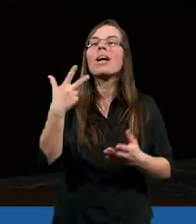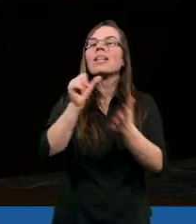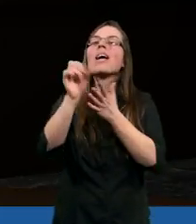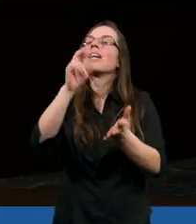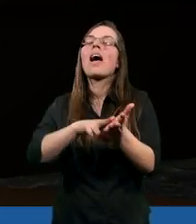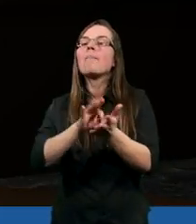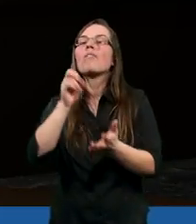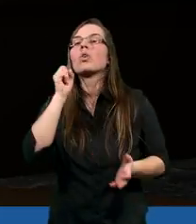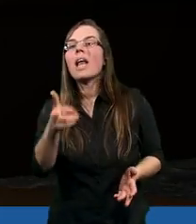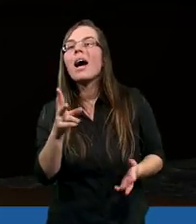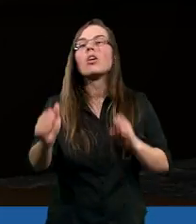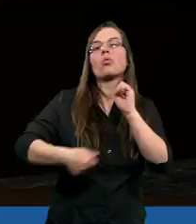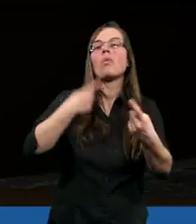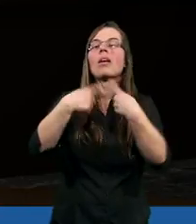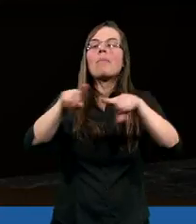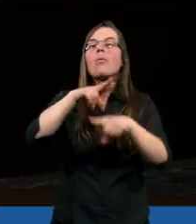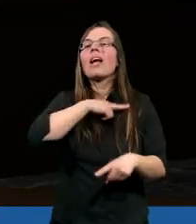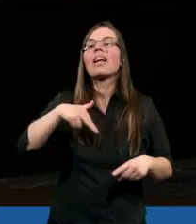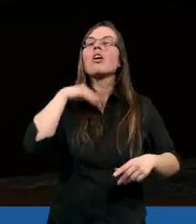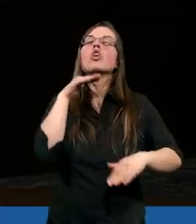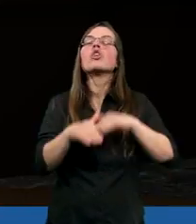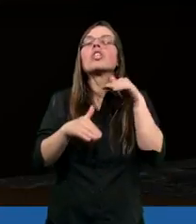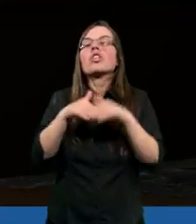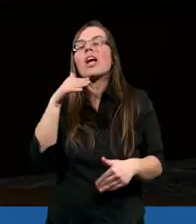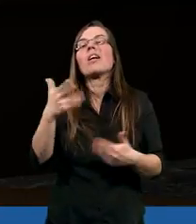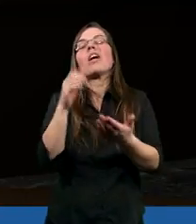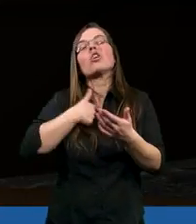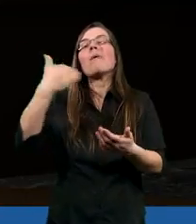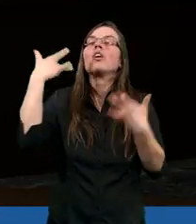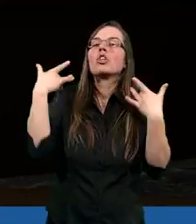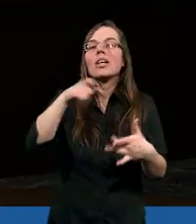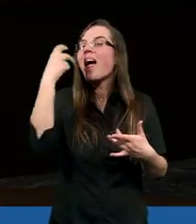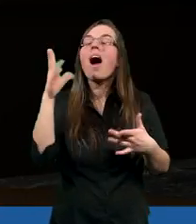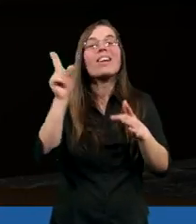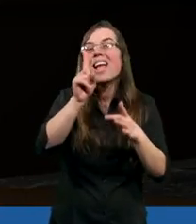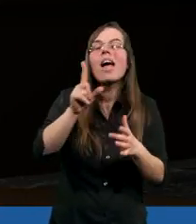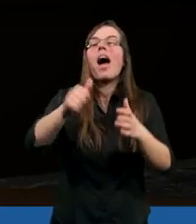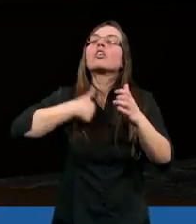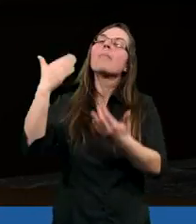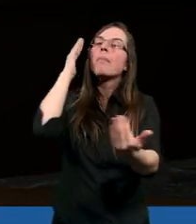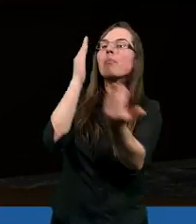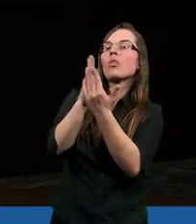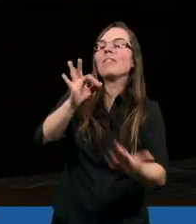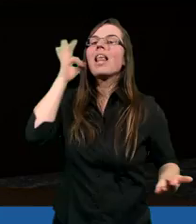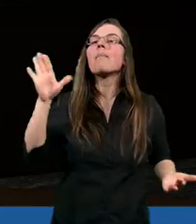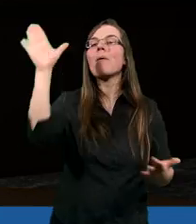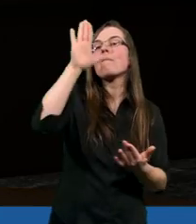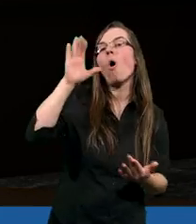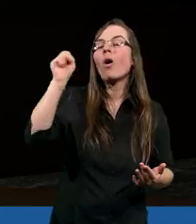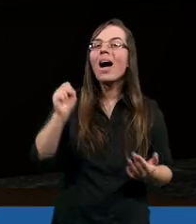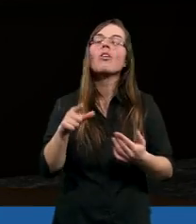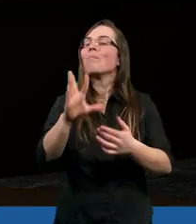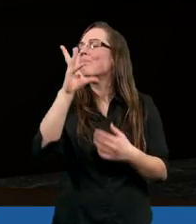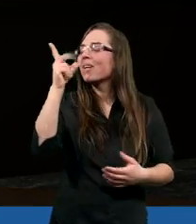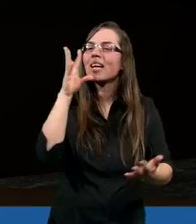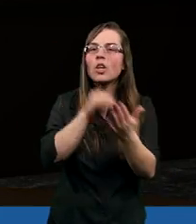pewno nie jest po to, żeby spełniać nasze życzenia i żeby żyć lepiej, tylko żeby lepiej poznawać Boga. To jest piękne doświadczenie i